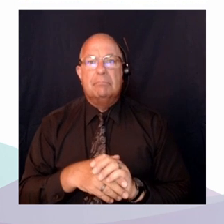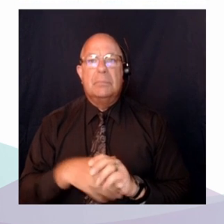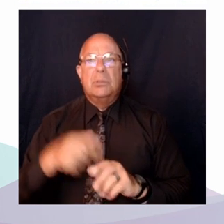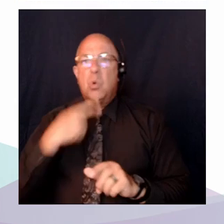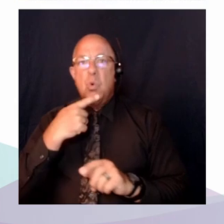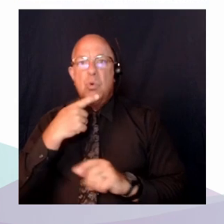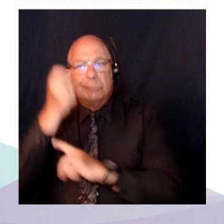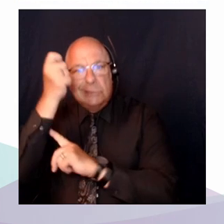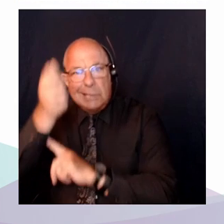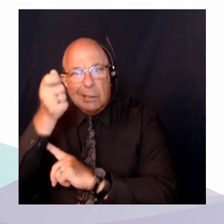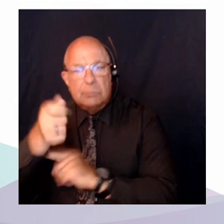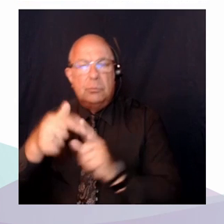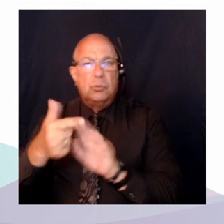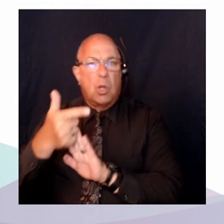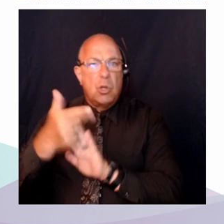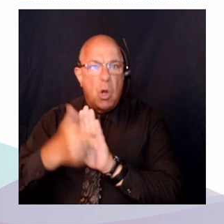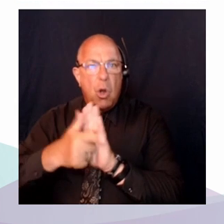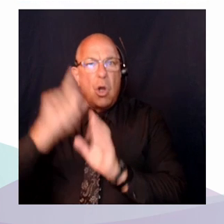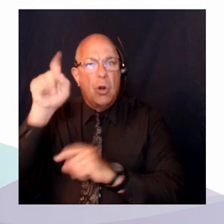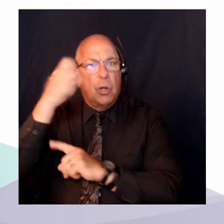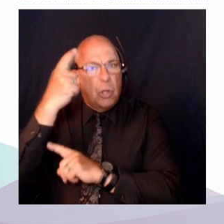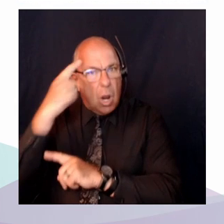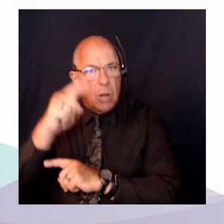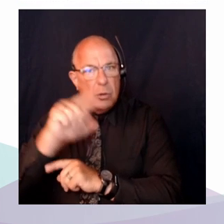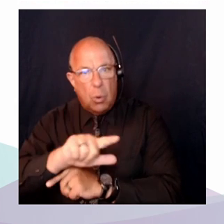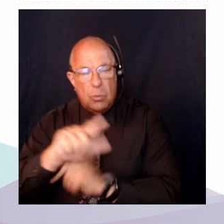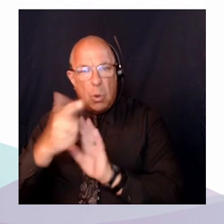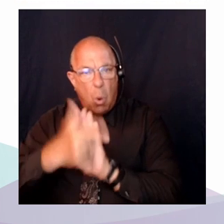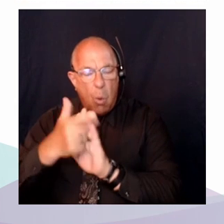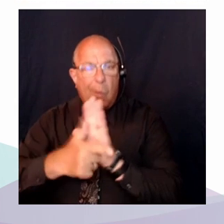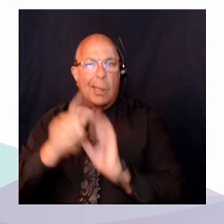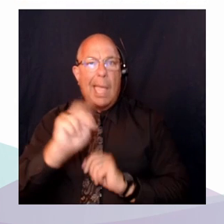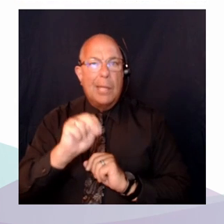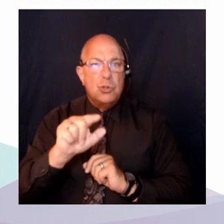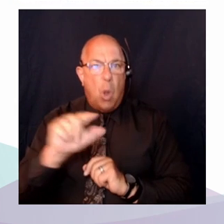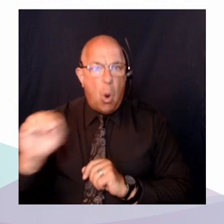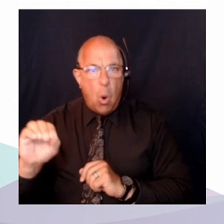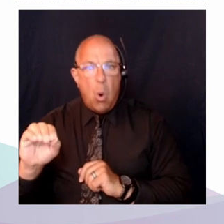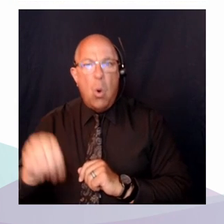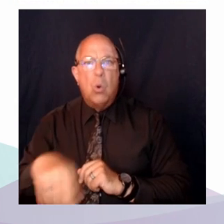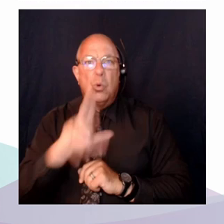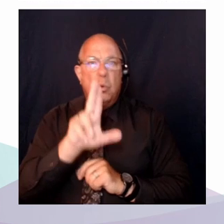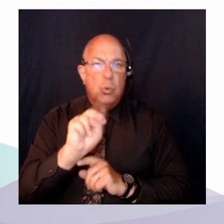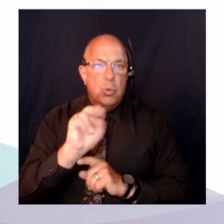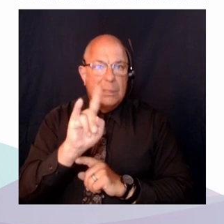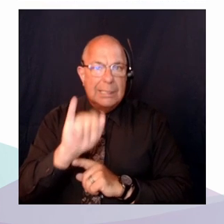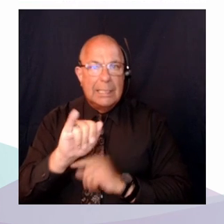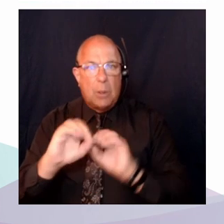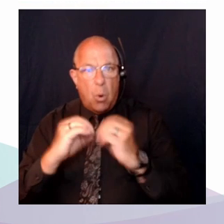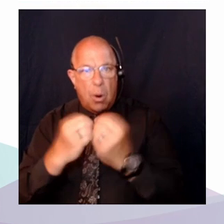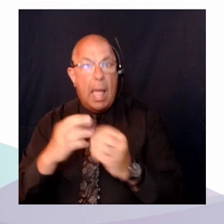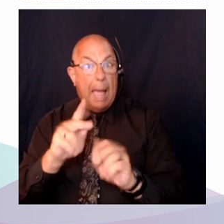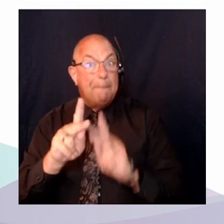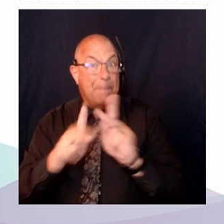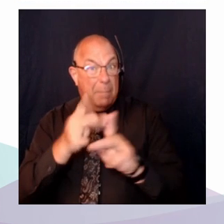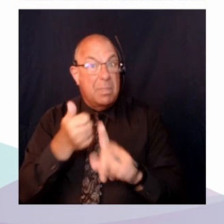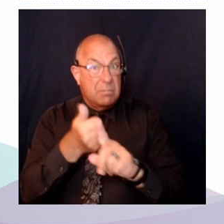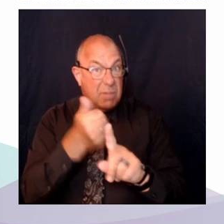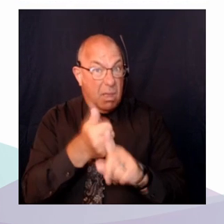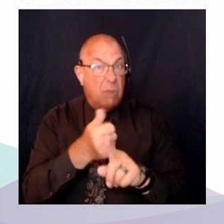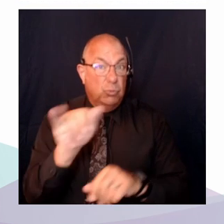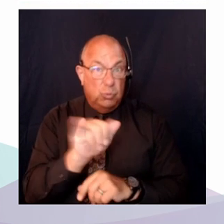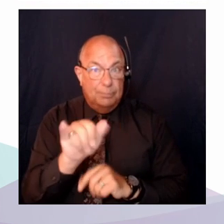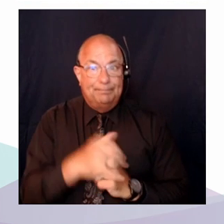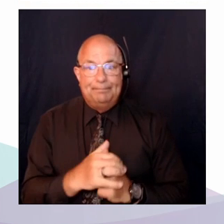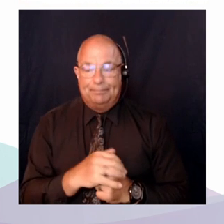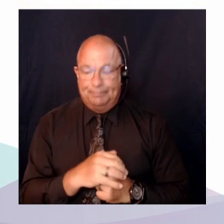organisations non gouvernementales, aux organismes communautaires et aux personnes elles-mêmes. Ici, souhaite attirer